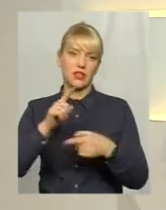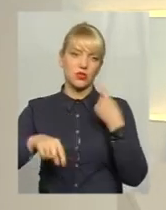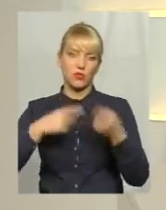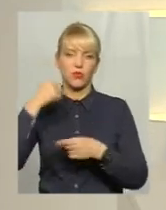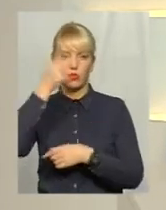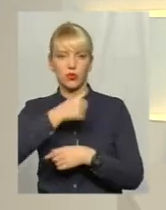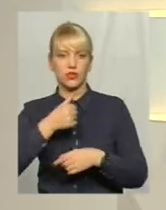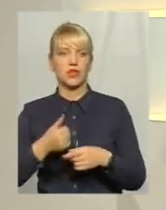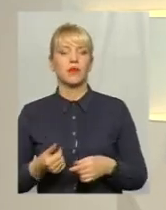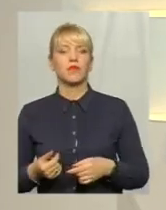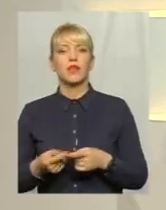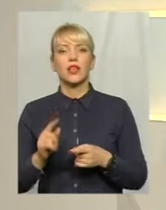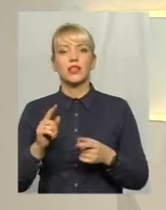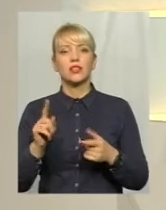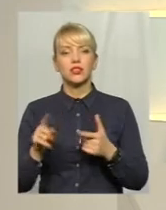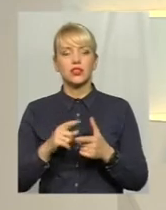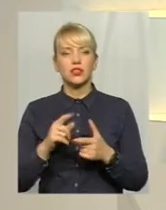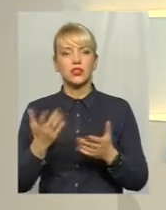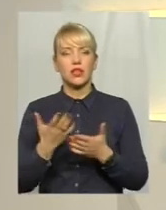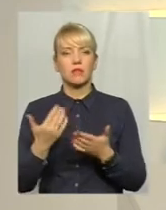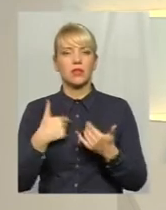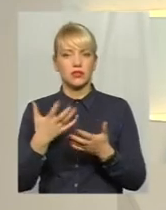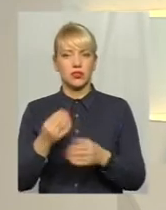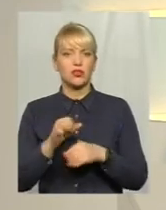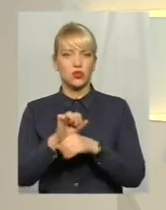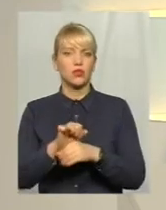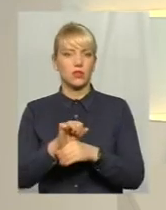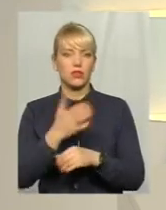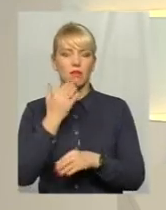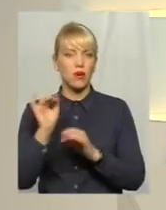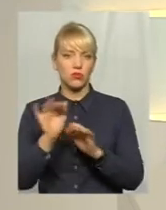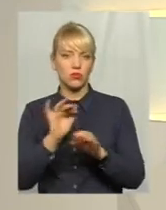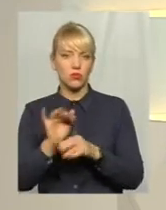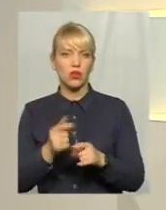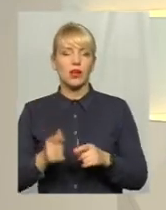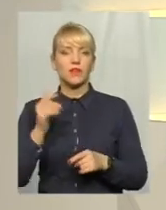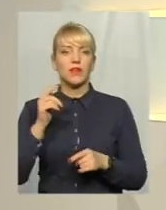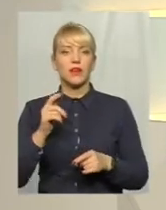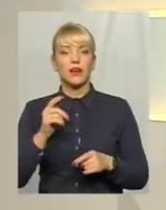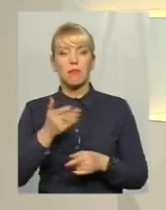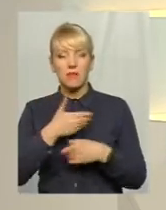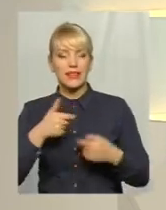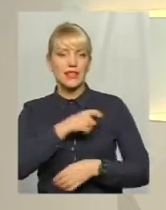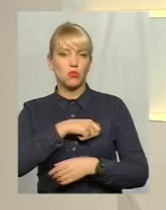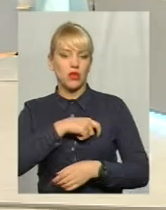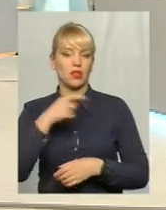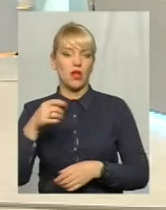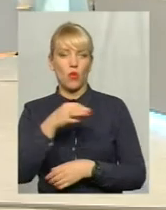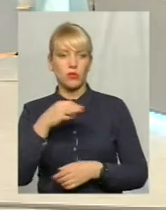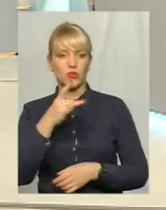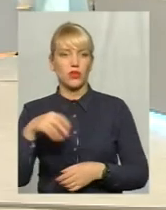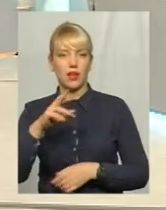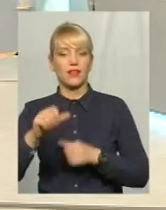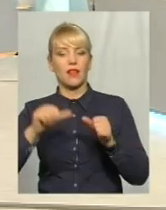точки, на якому воно зараз просто стоїть, не рухається поки що. Ми, як депутати обласної ради, на минулих